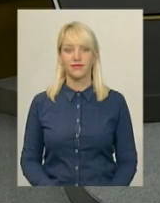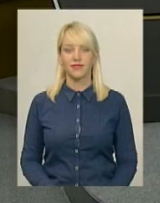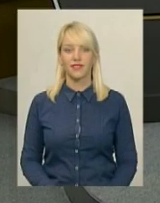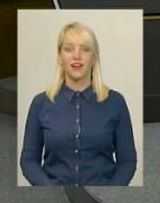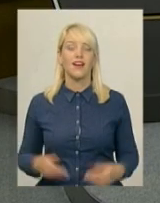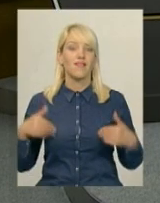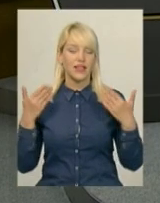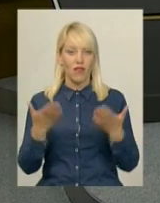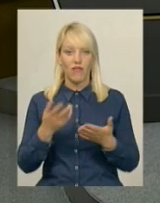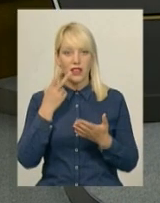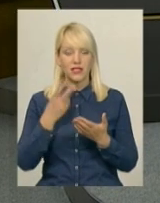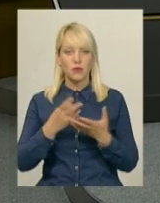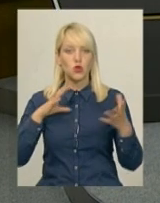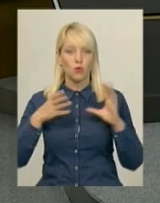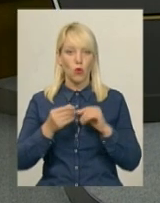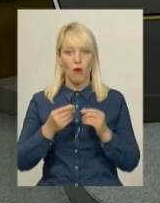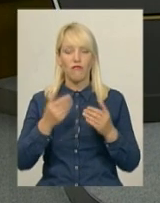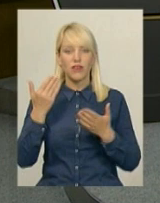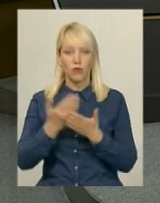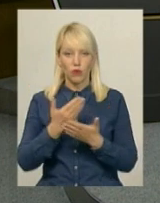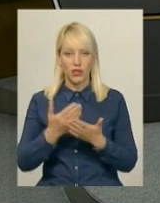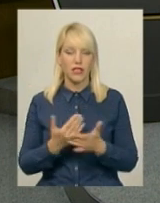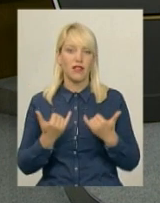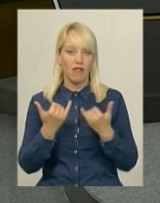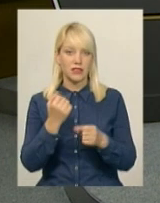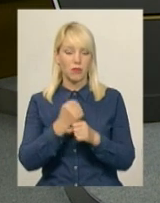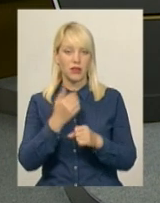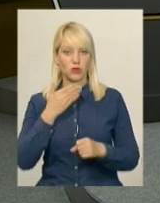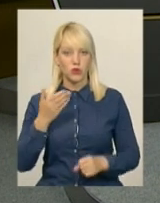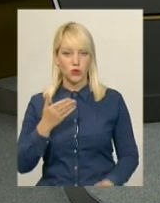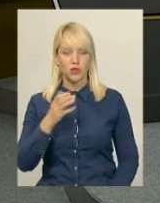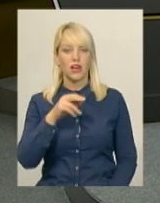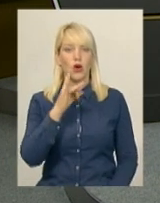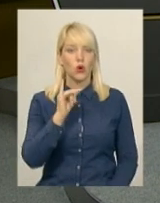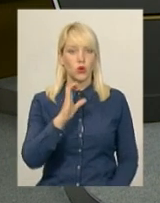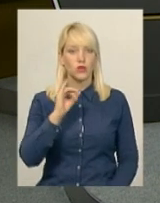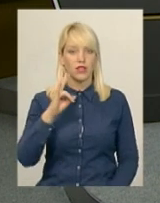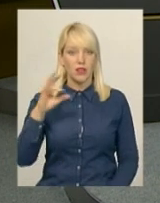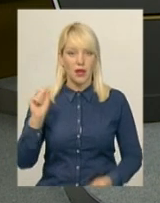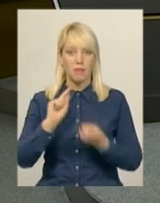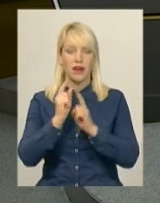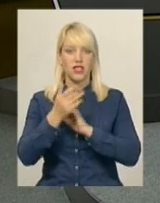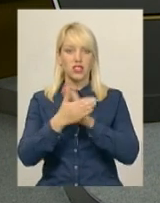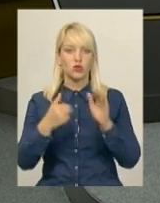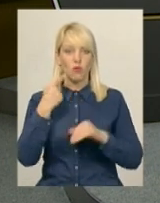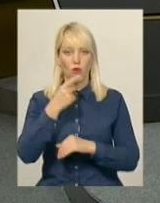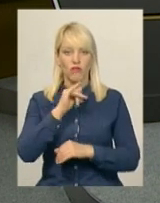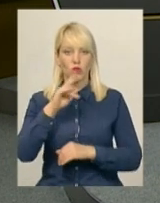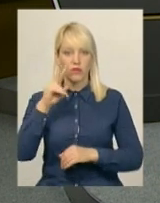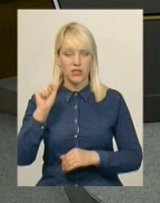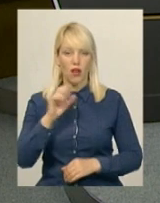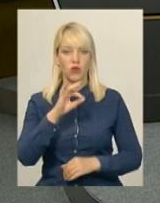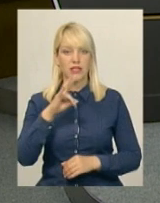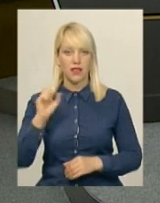Вітаю вас в ефірі підсумковий випуск новин. У студії для вас працює ведуча Світлана Русіна та перекладач жестової мови Оксана